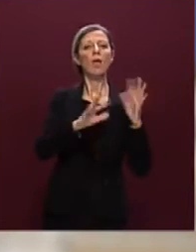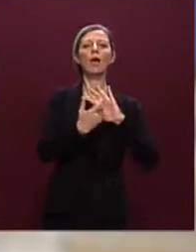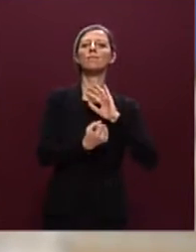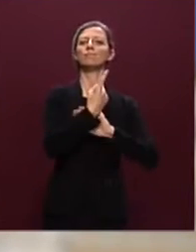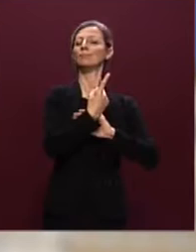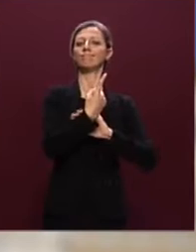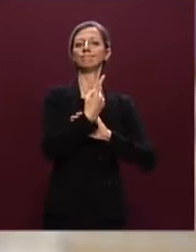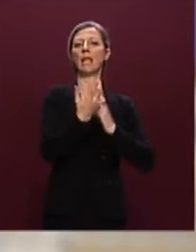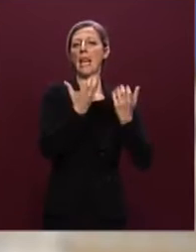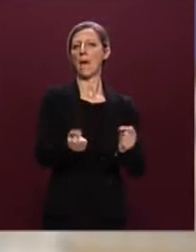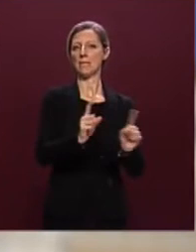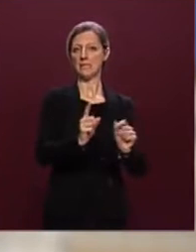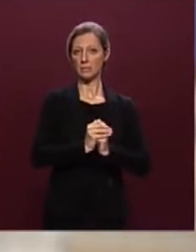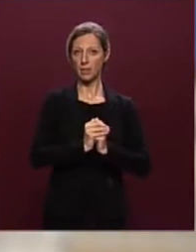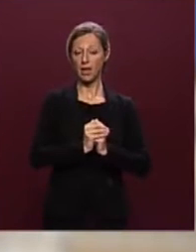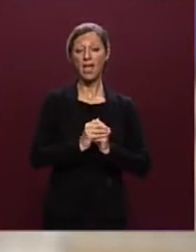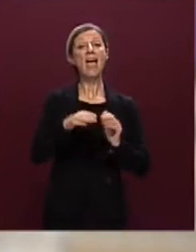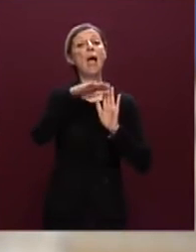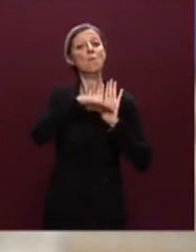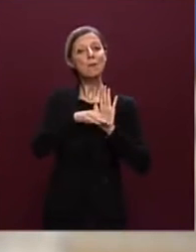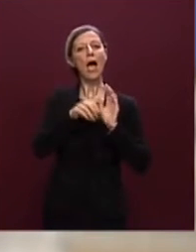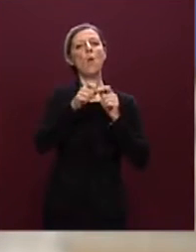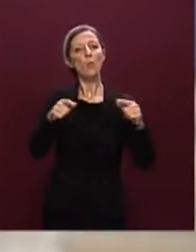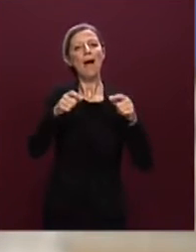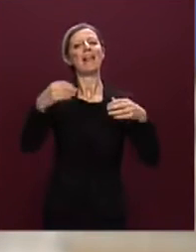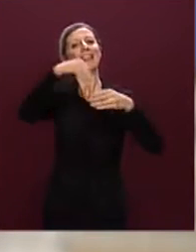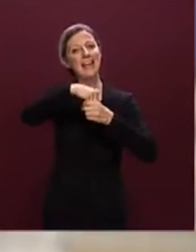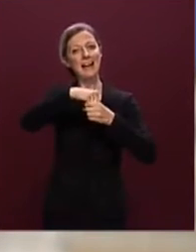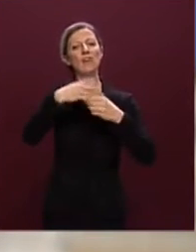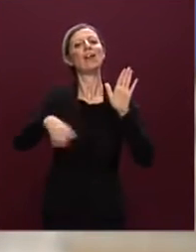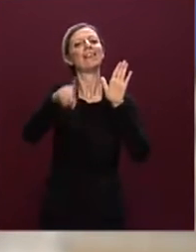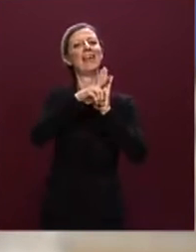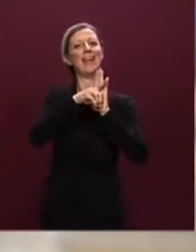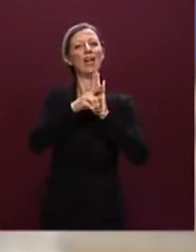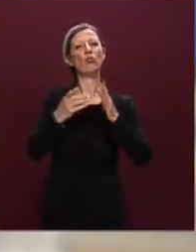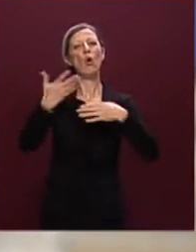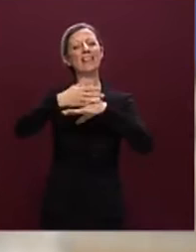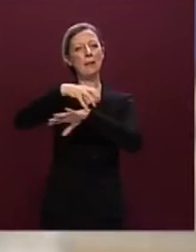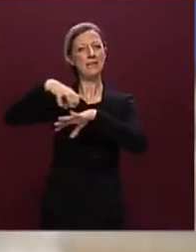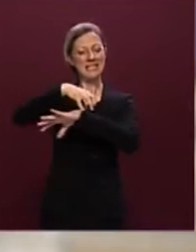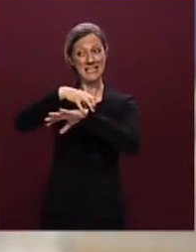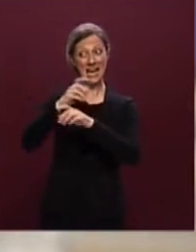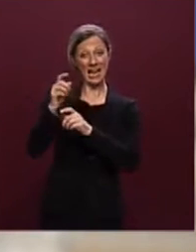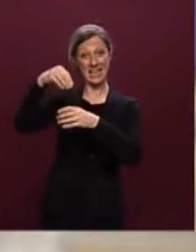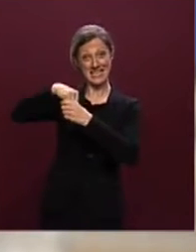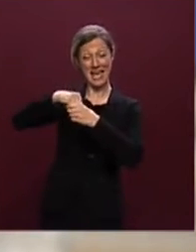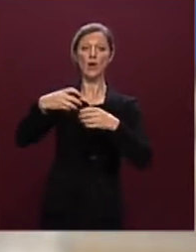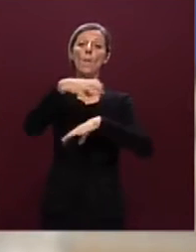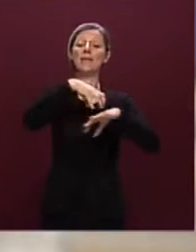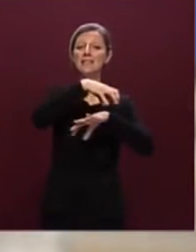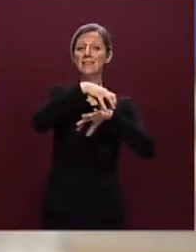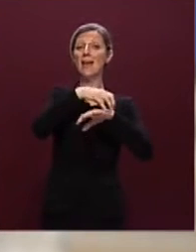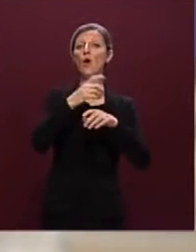inammissibilità. I piani urbani integrati sono stati approvati con decreto interministeriale del Ministero dell'Interno e del Ministero